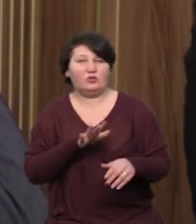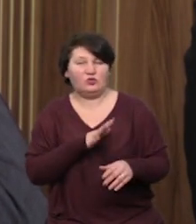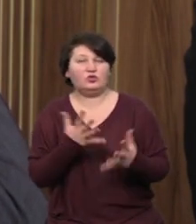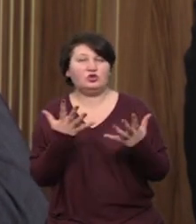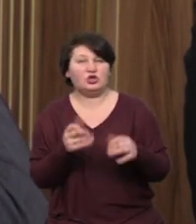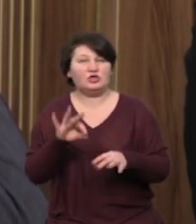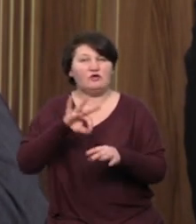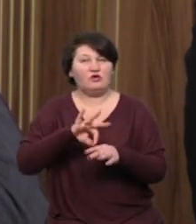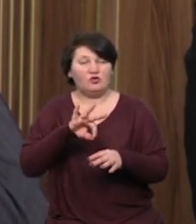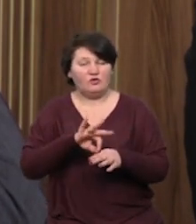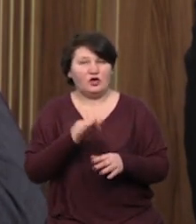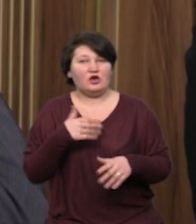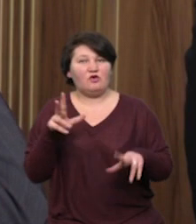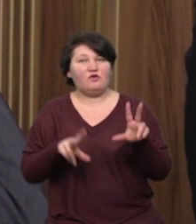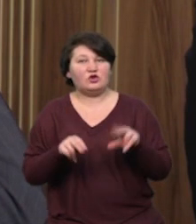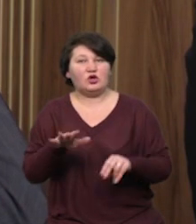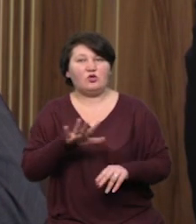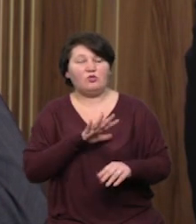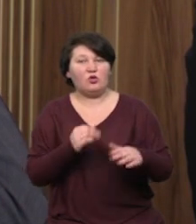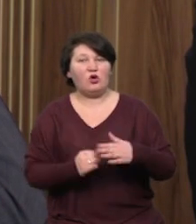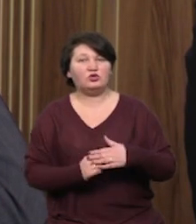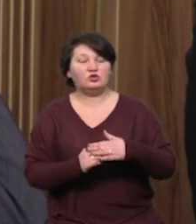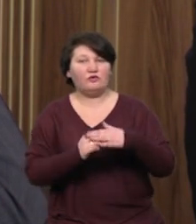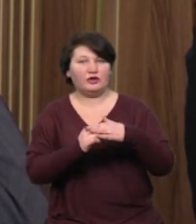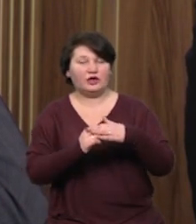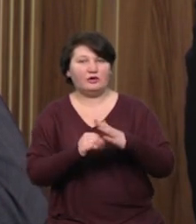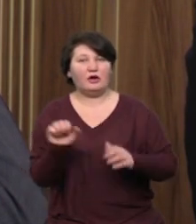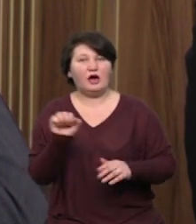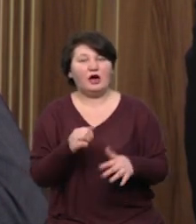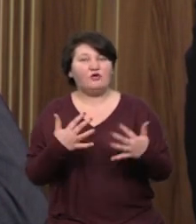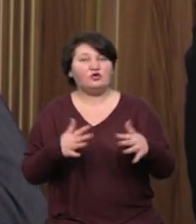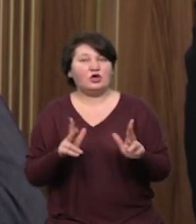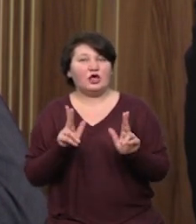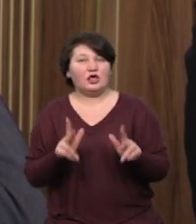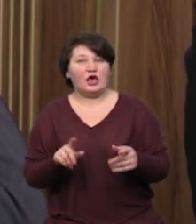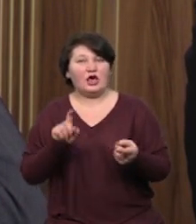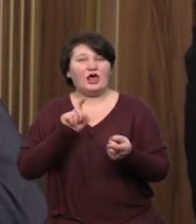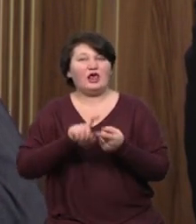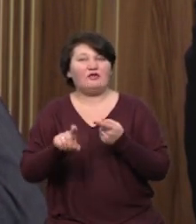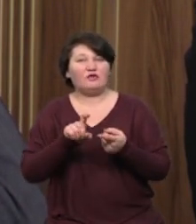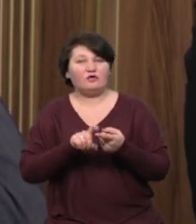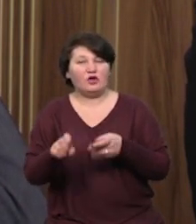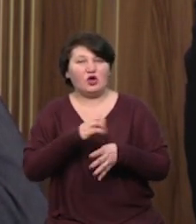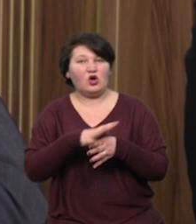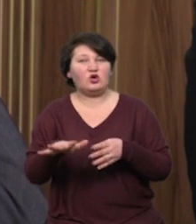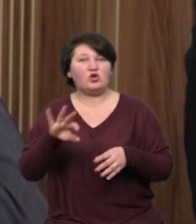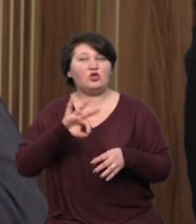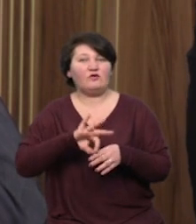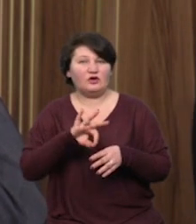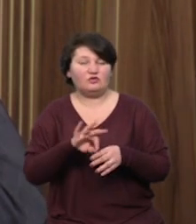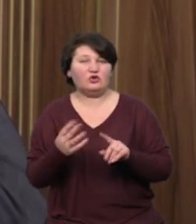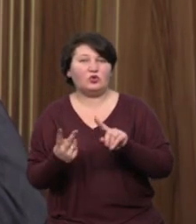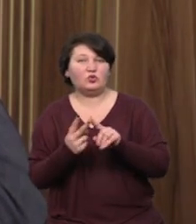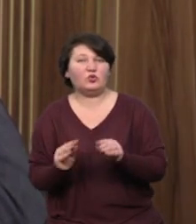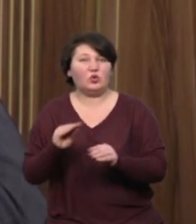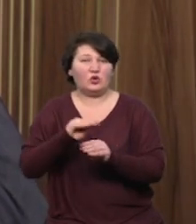які, я вважаю, були основними, а вже як інфікування коронавірусом, це вже було якби другорядне, і,